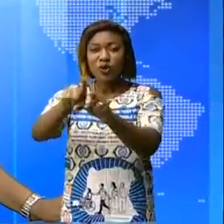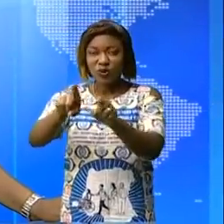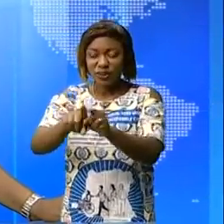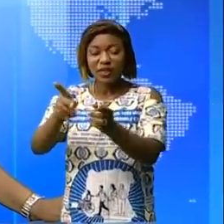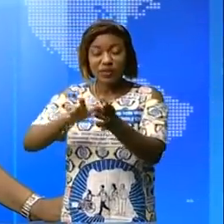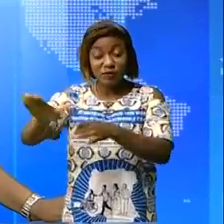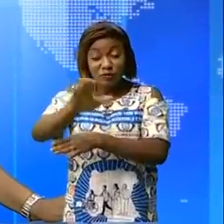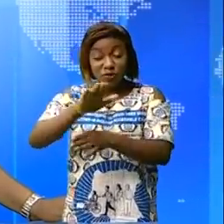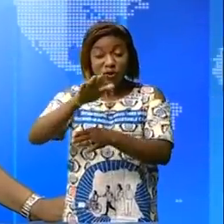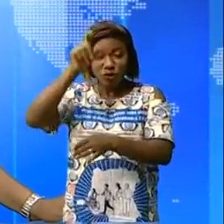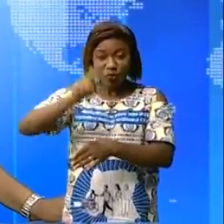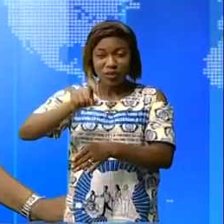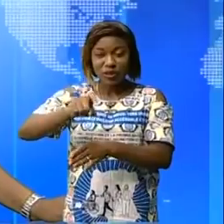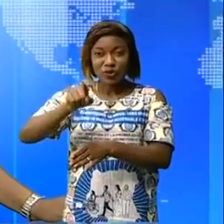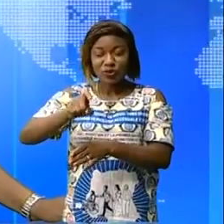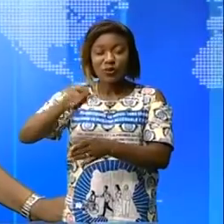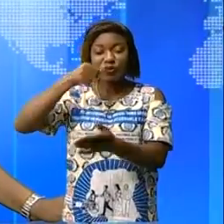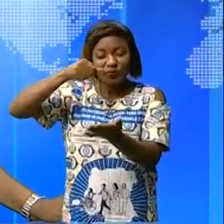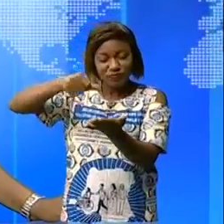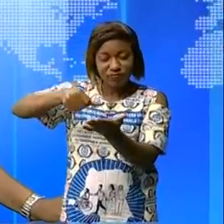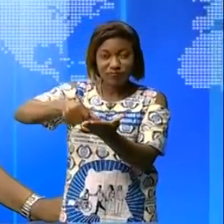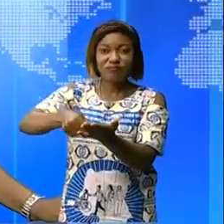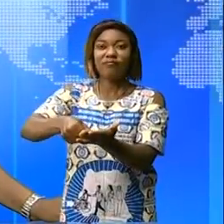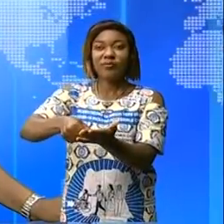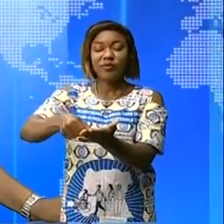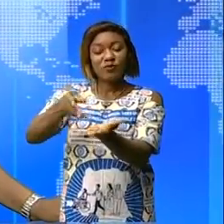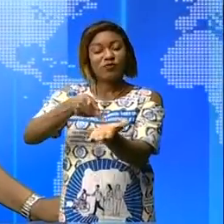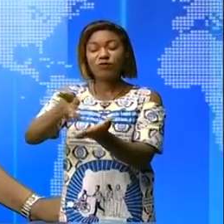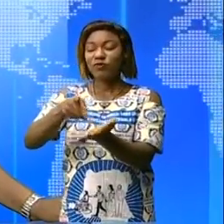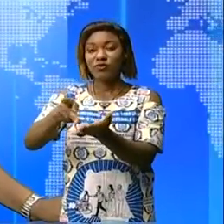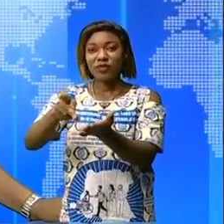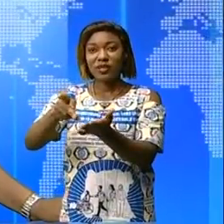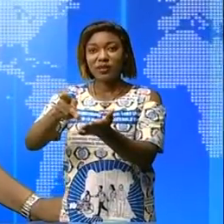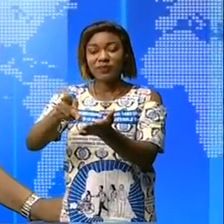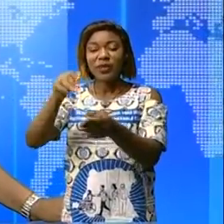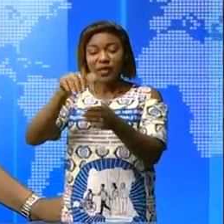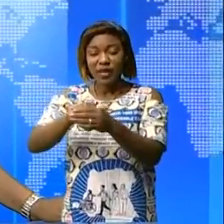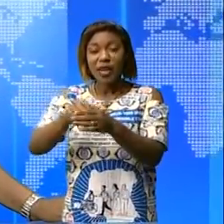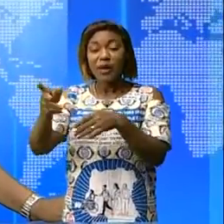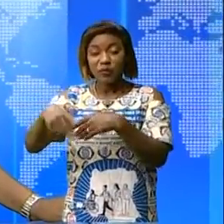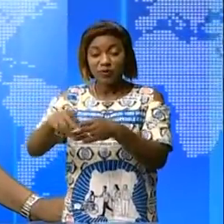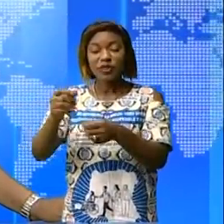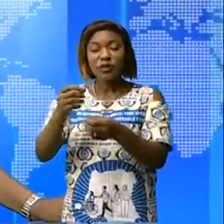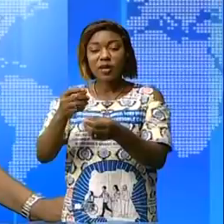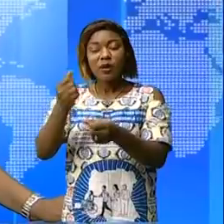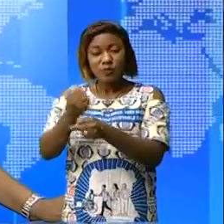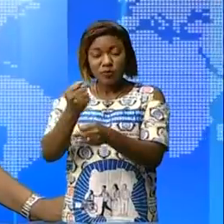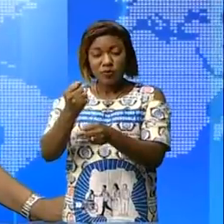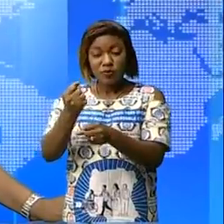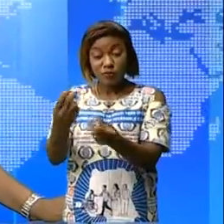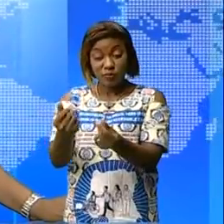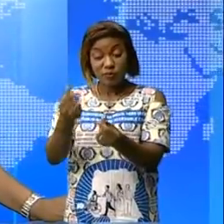leurs obligations fiscales pour donner à l'exécutif provincial le moyen de sa